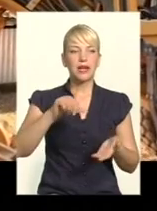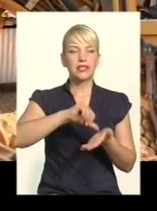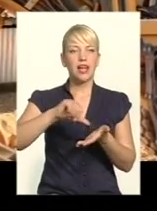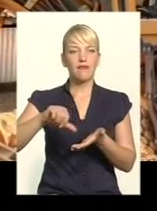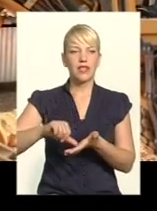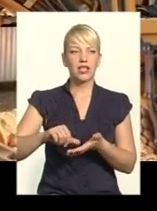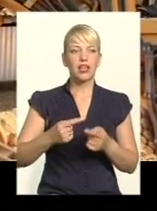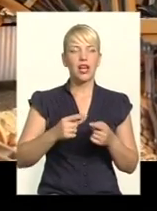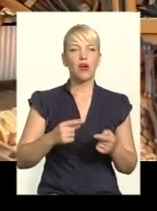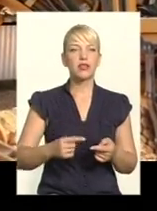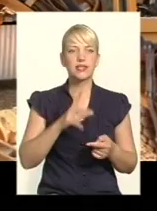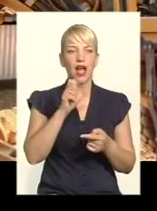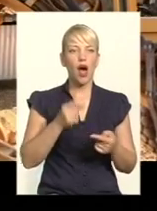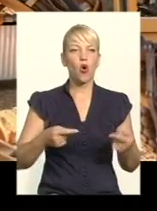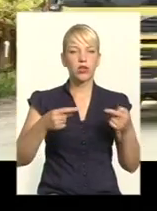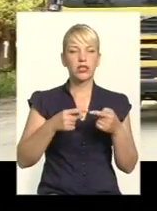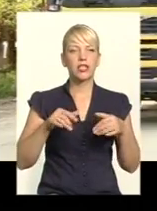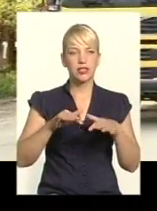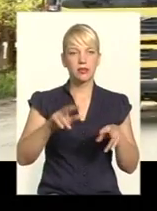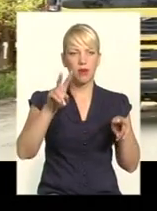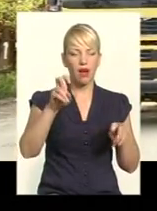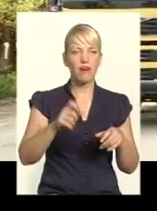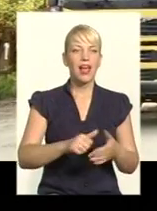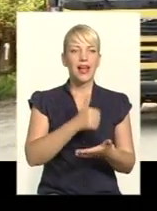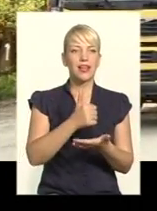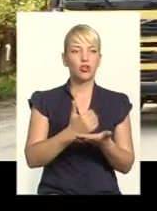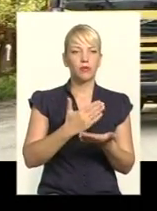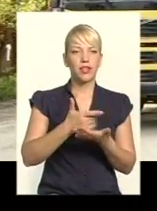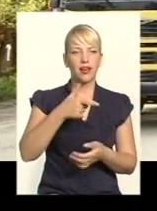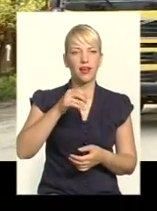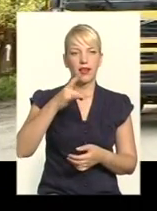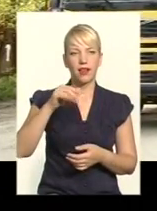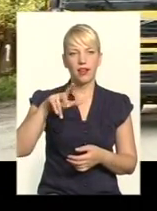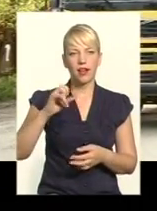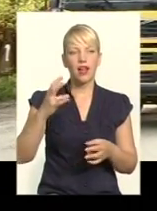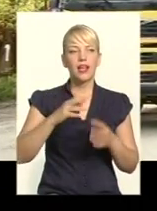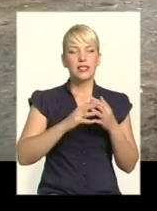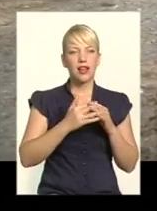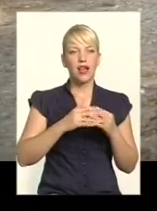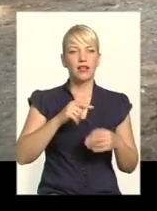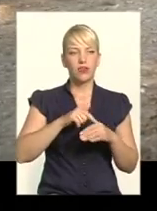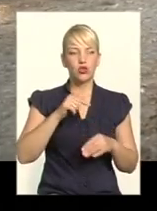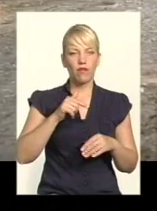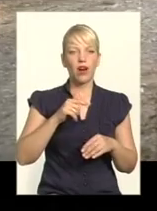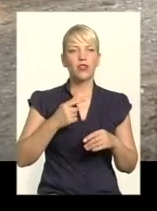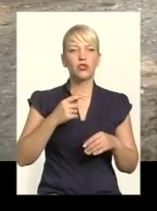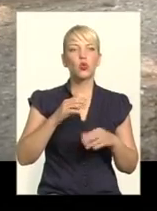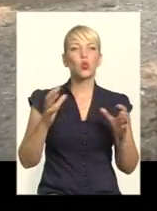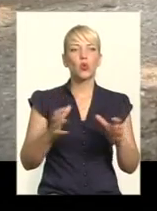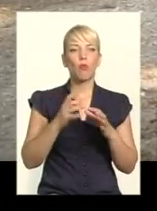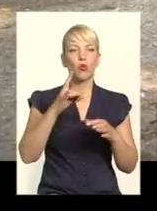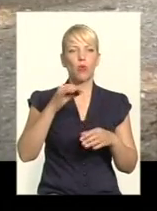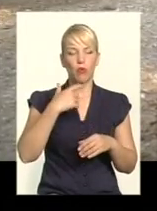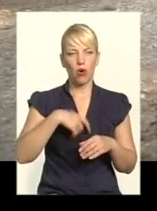лідером якої є Олександр Володимирович Герега, знають – подоляни повинні відчувати турботу про себе. А ремонт доріг – це лише маленька